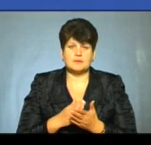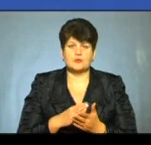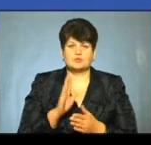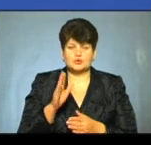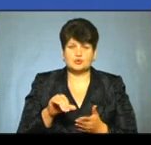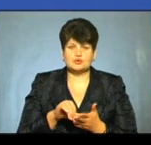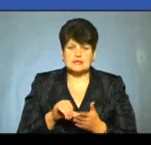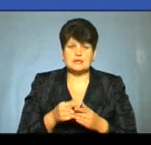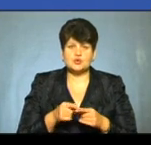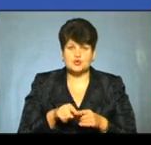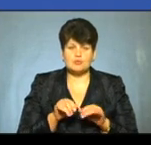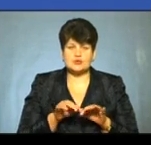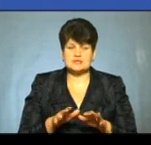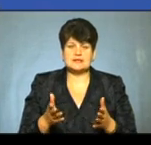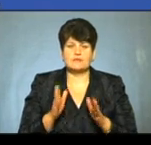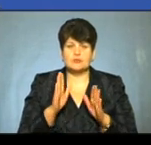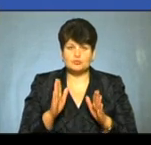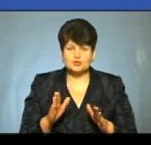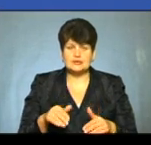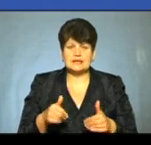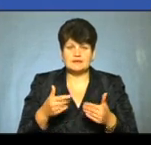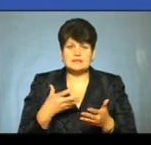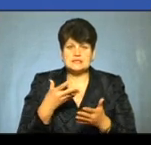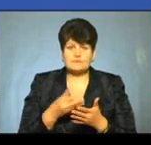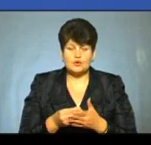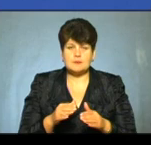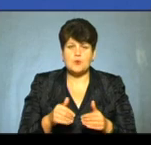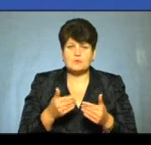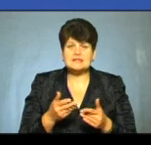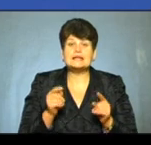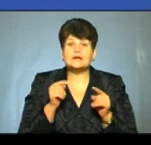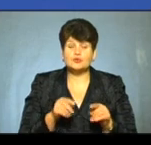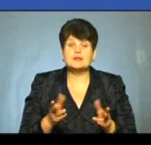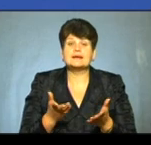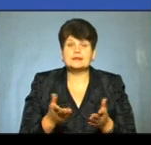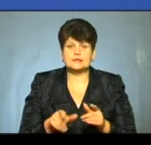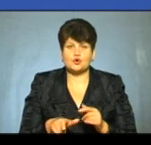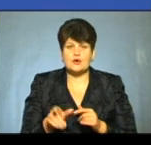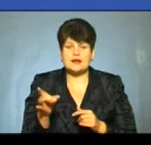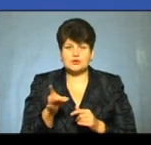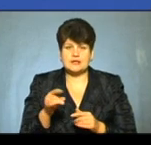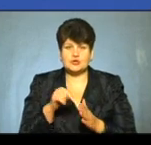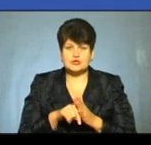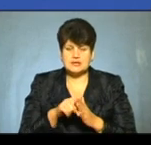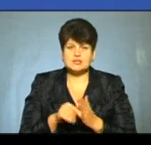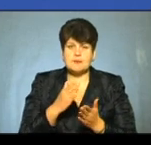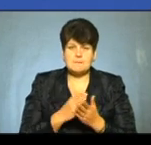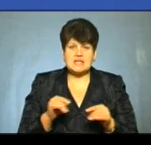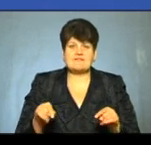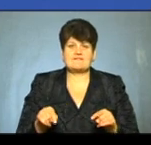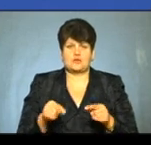учасниками цього процесу, де вони будуть надавати свої пропозиції для того, які саме дороги регіонального значення мають